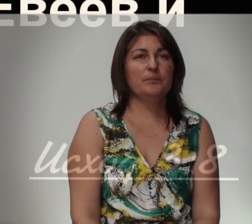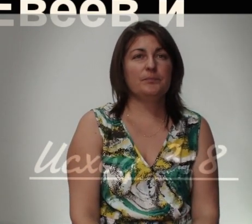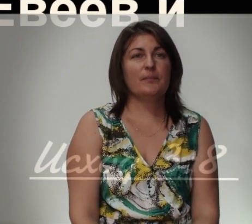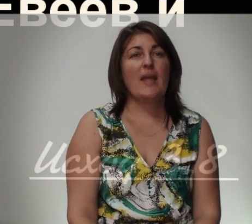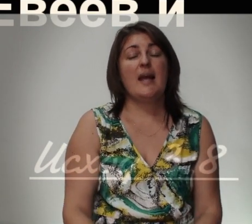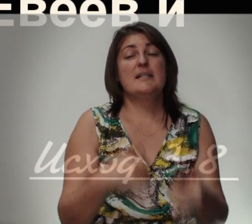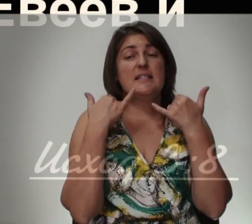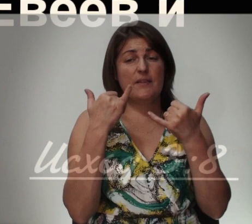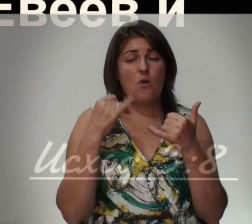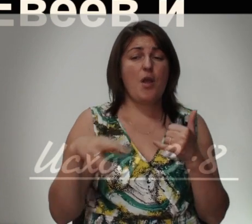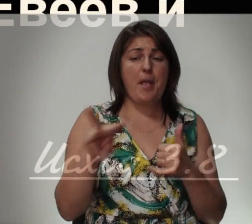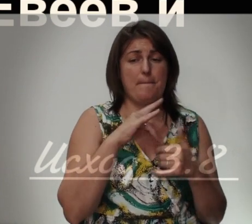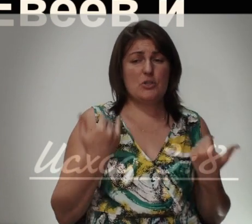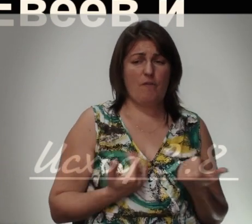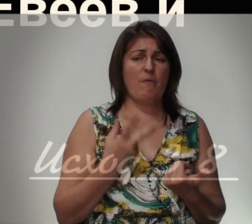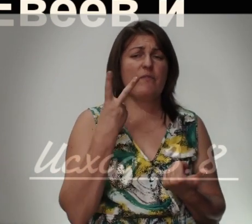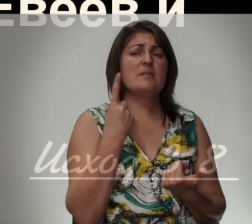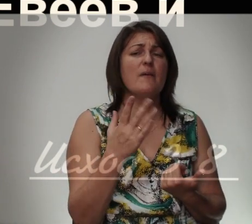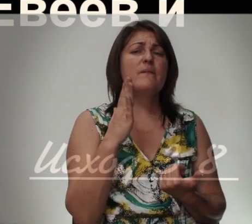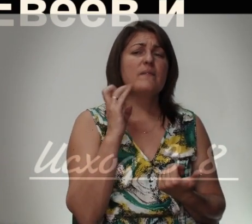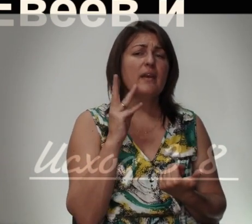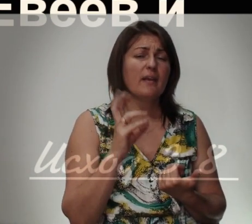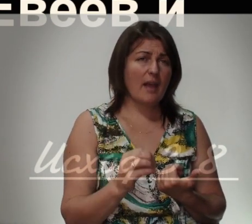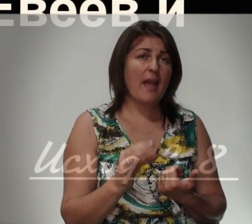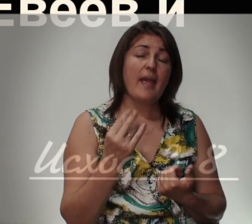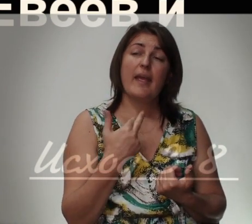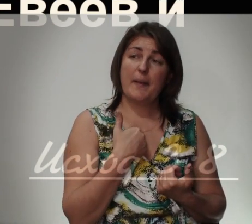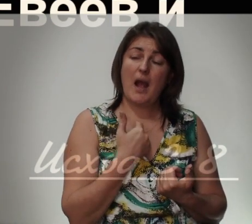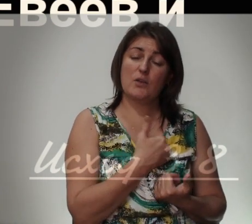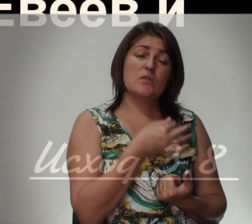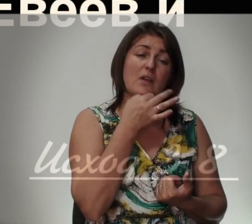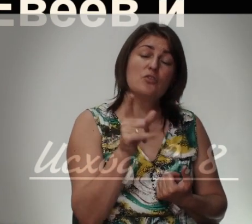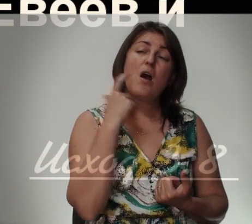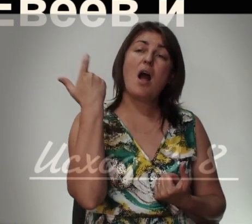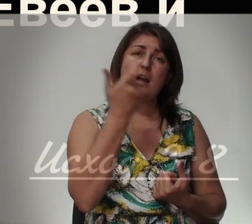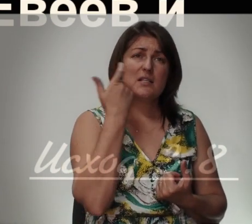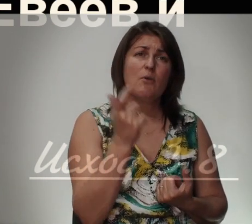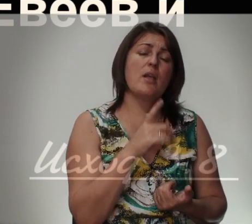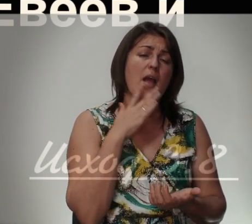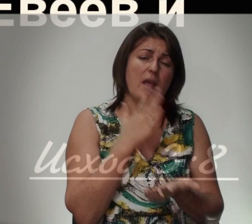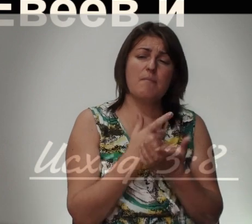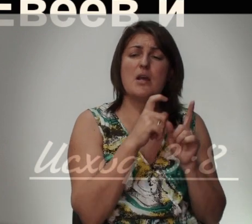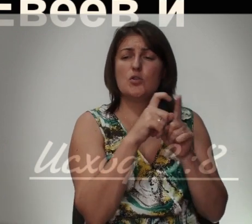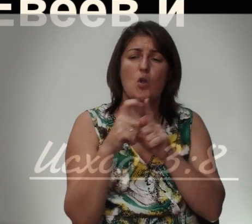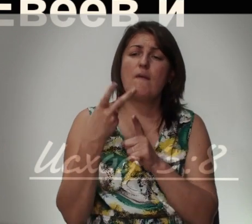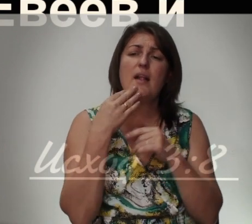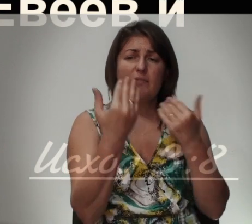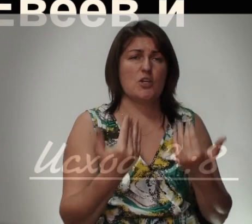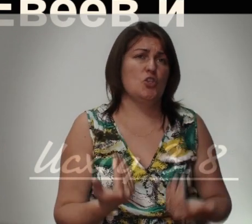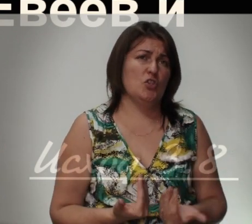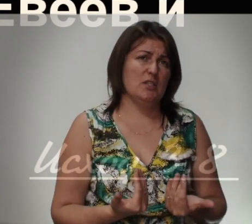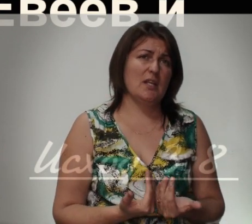Сегодня мы живем В 21 веке Но я хочу сказать Что Господь Имеет слово Для твоей жизни